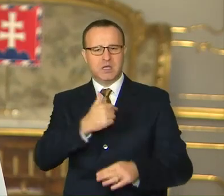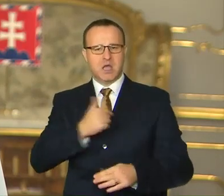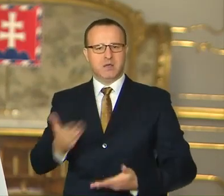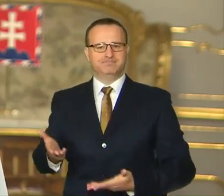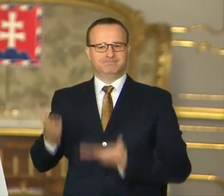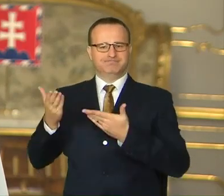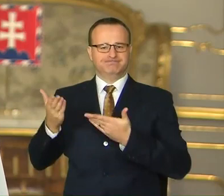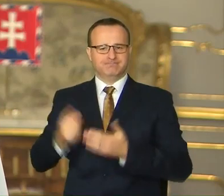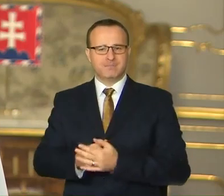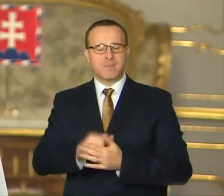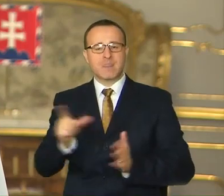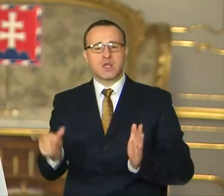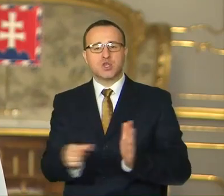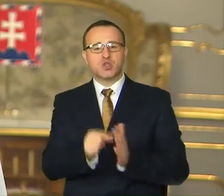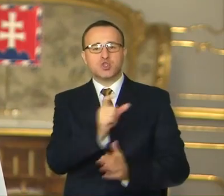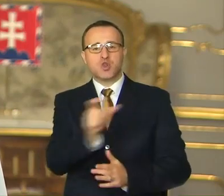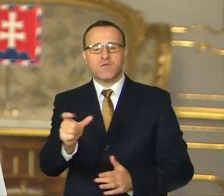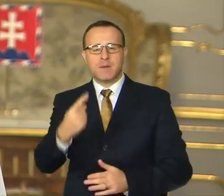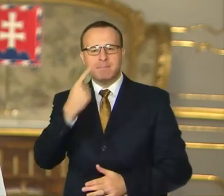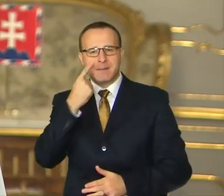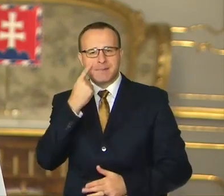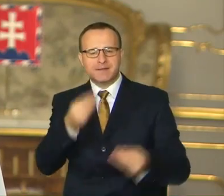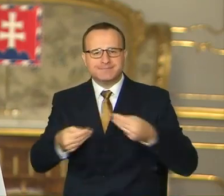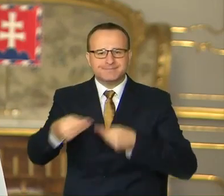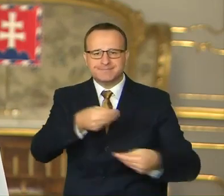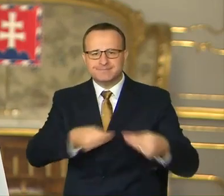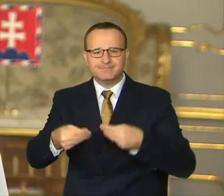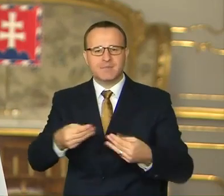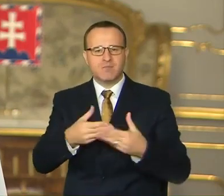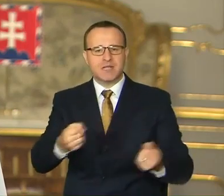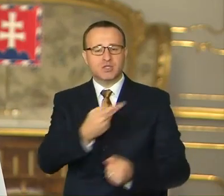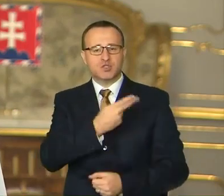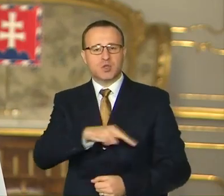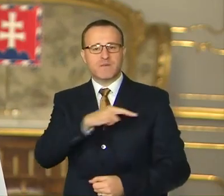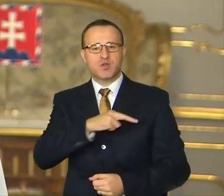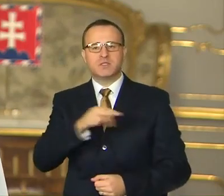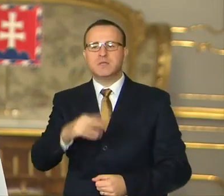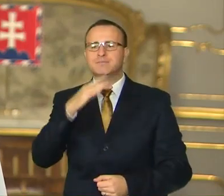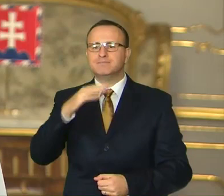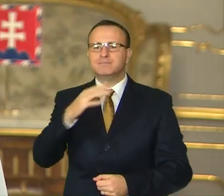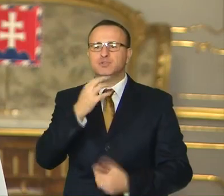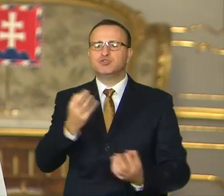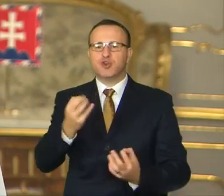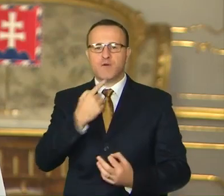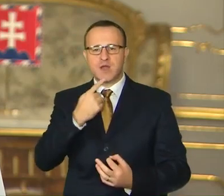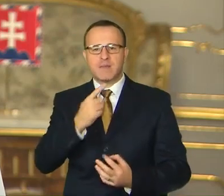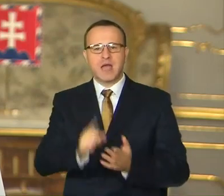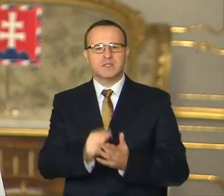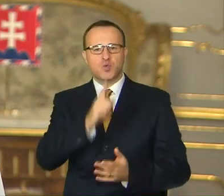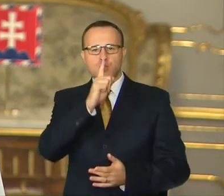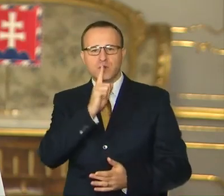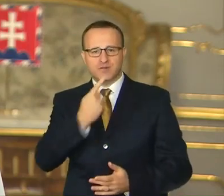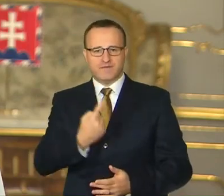So slovom sa často narába účelovo, bez zodpovednosti za následky a z umočaním vlastného